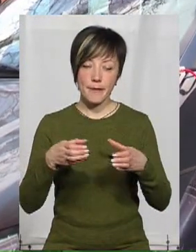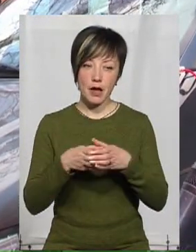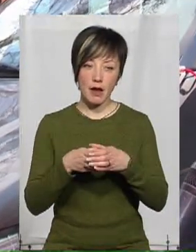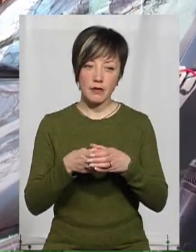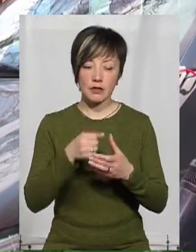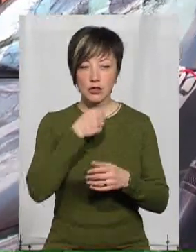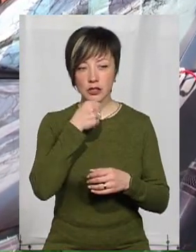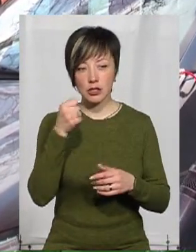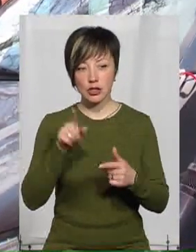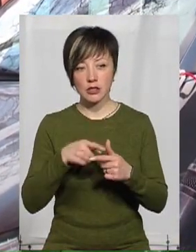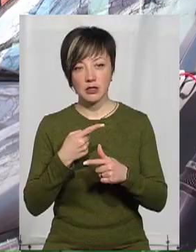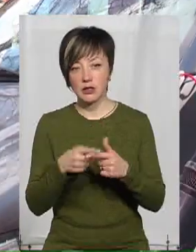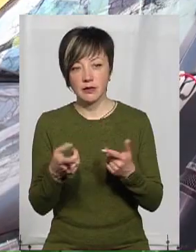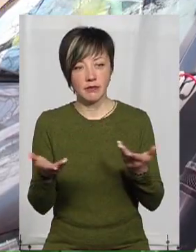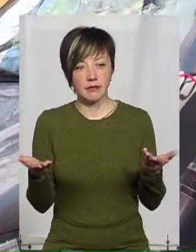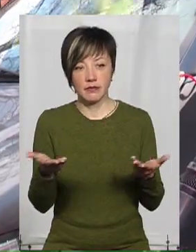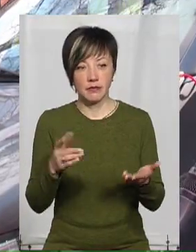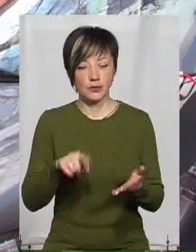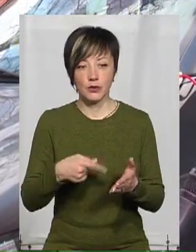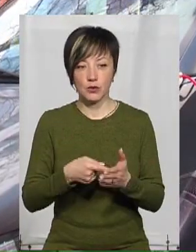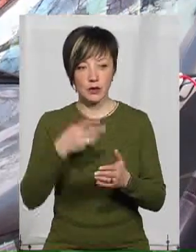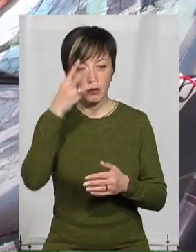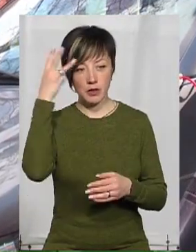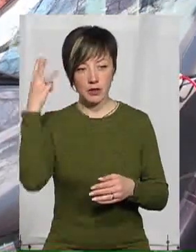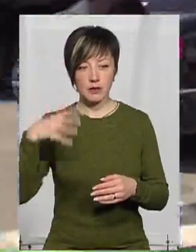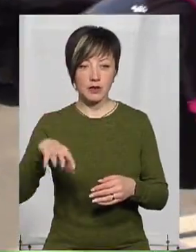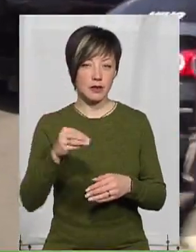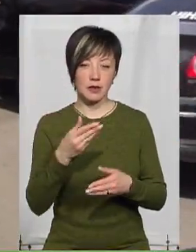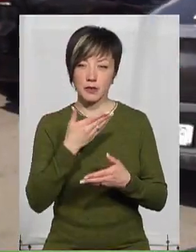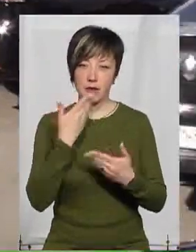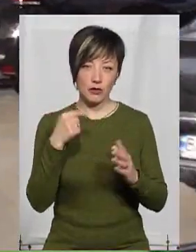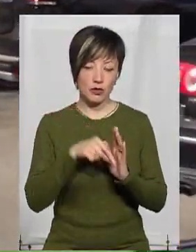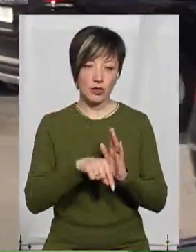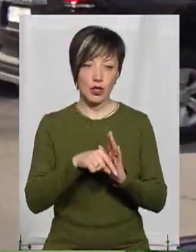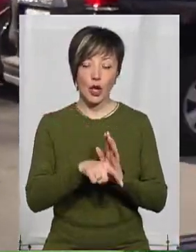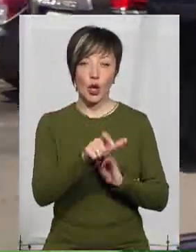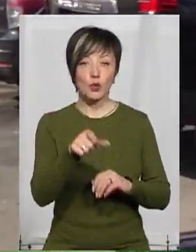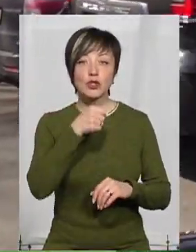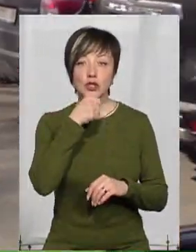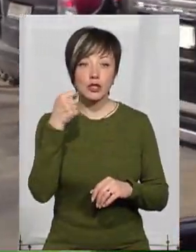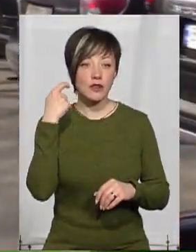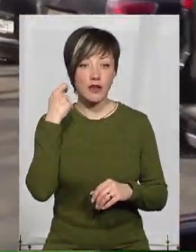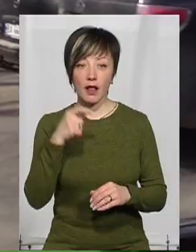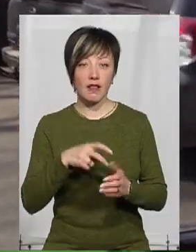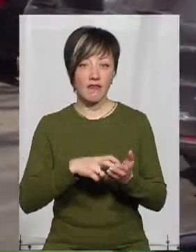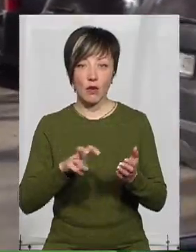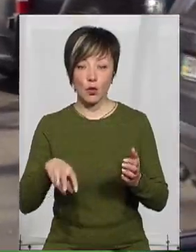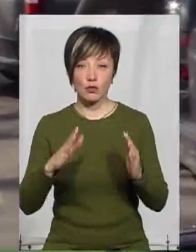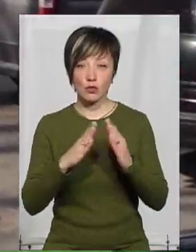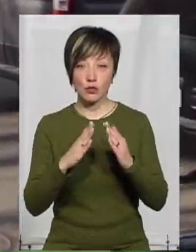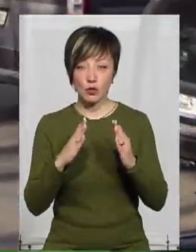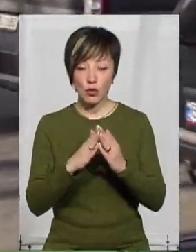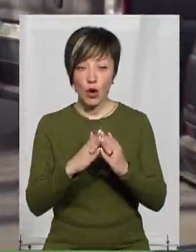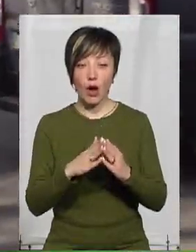старші, чи з міста Мільницького, без різниці. Аби люди старшого віку не виходили з дому, волонтери з